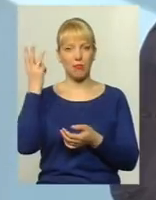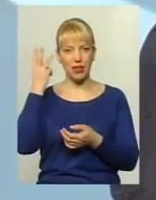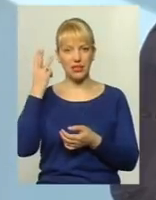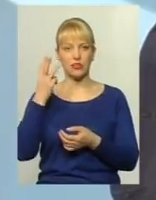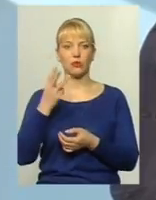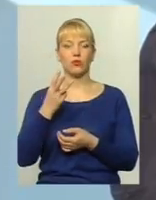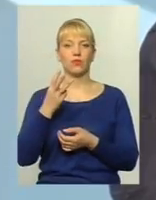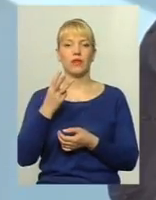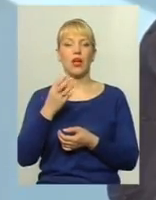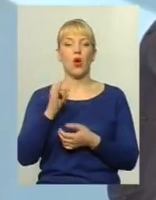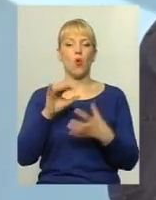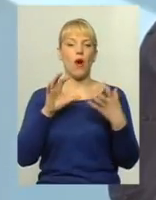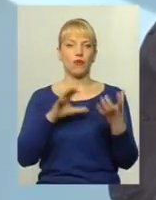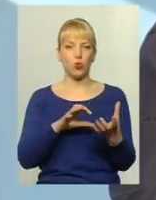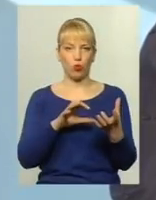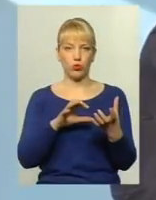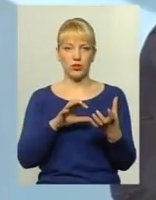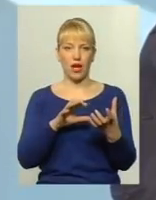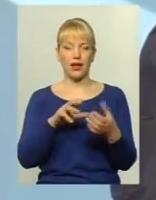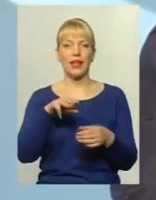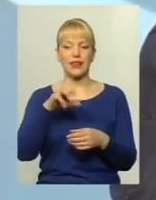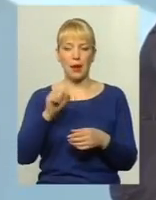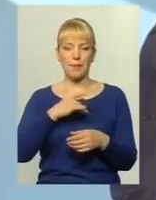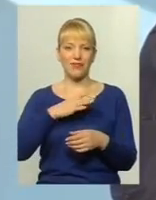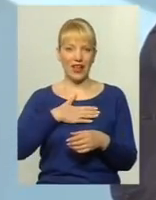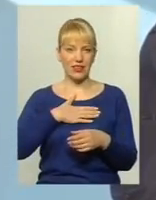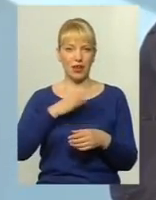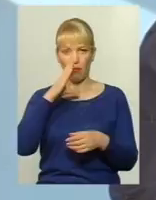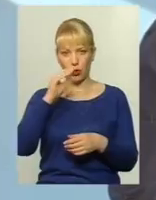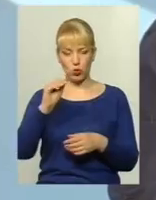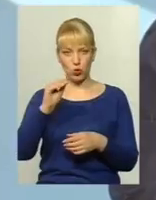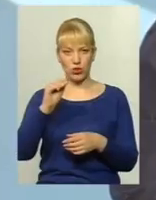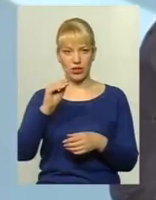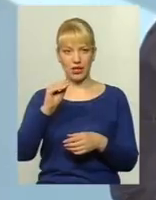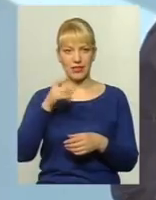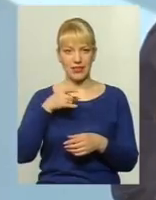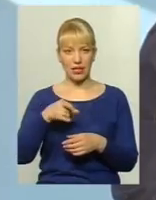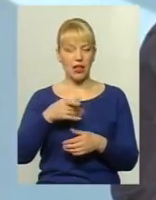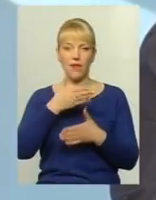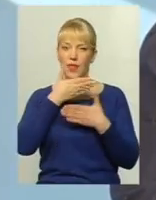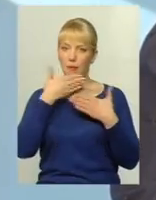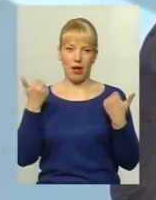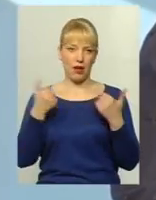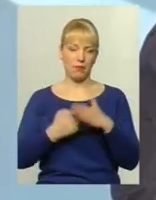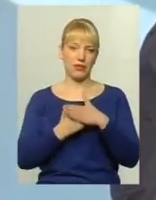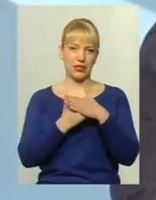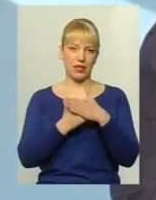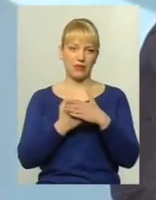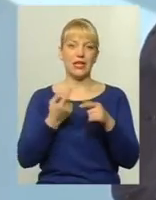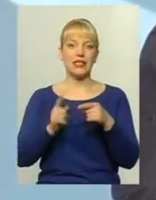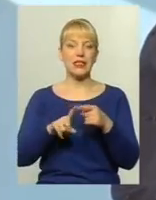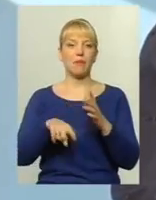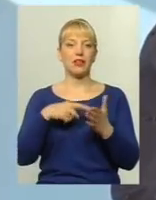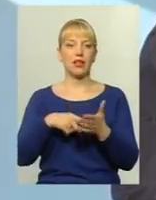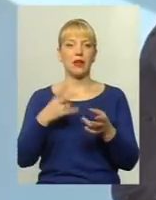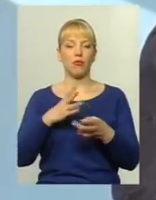автобусах та приватних маршрутних таксі Підстав немає Тобто, це питання